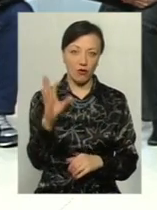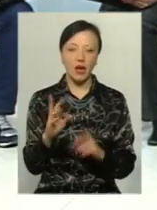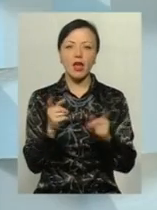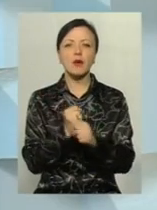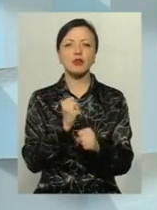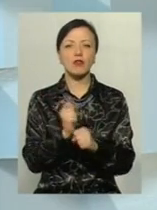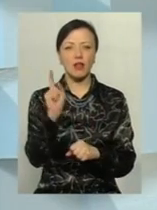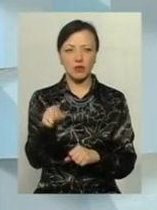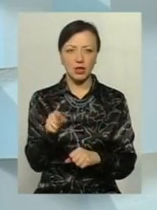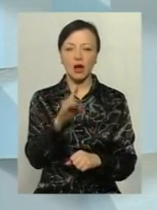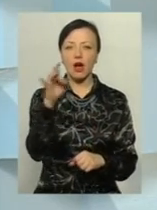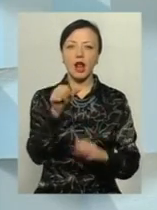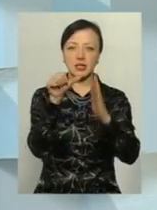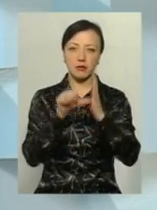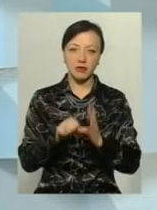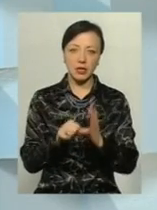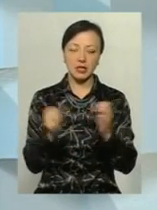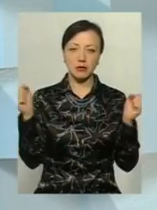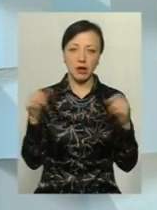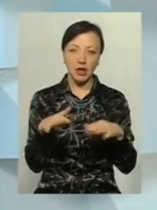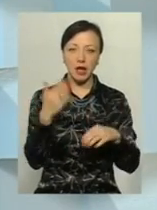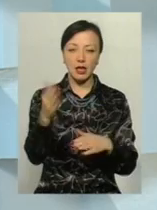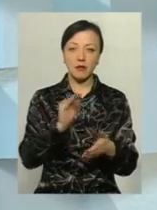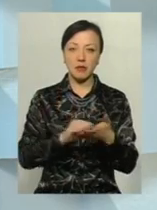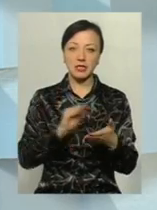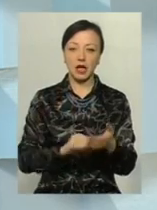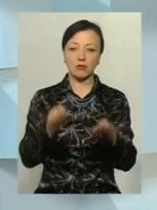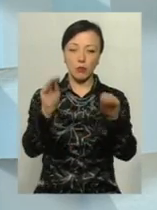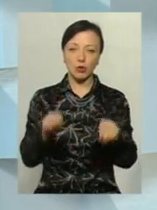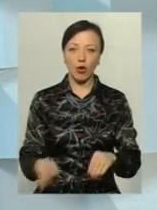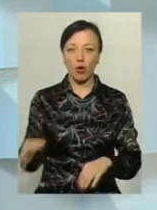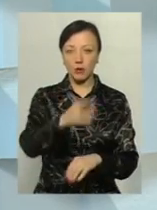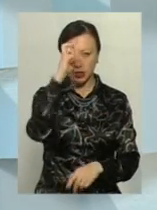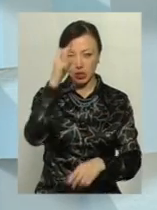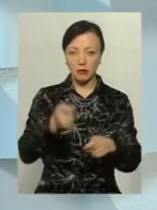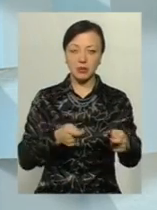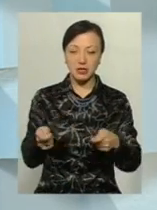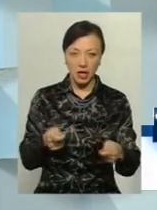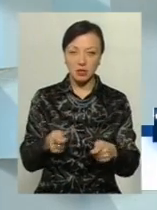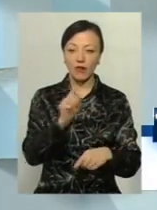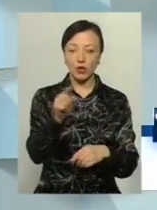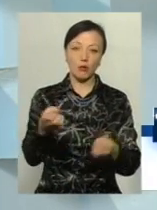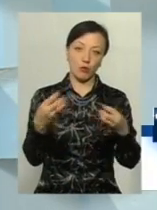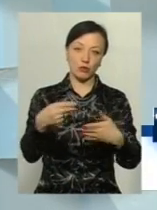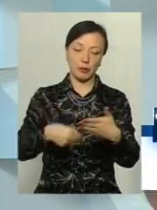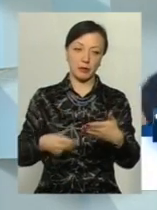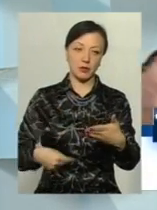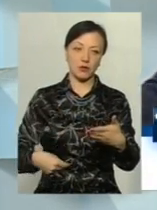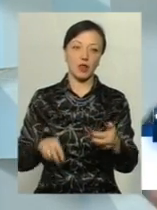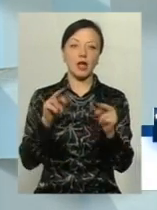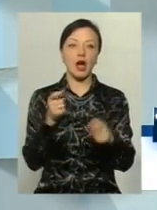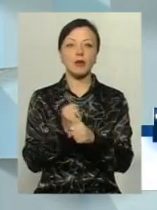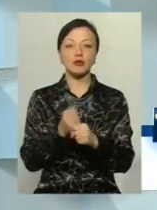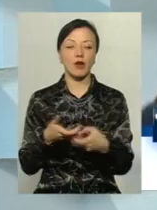працювали вони? Раз на півроку якесь зібрання, їм писалися протоколи обласній державної адміністрації, вони їх просто підписували. Як